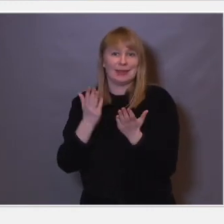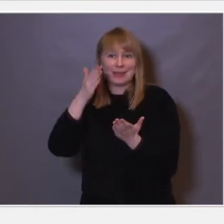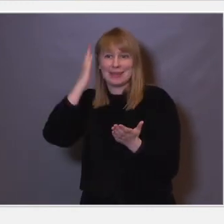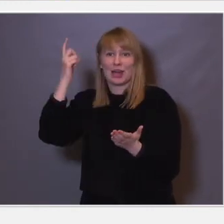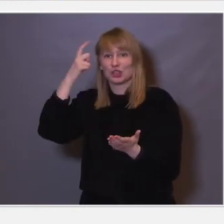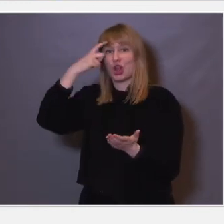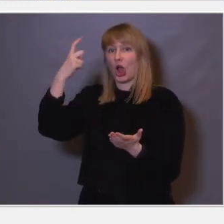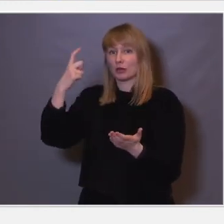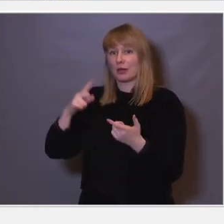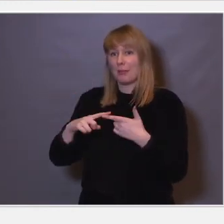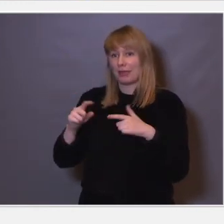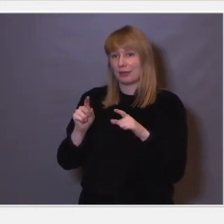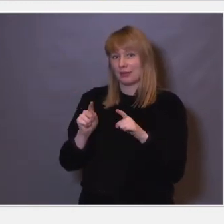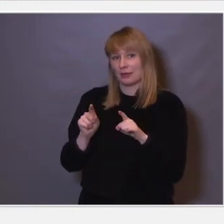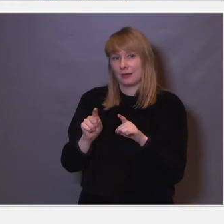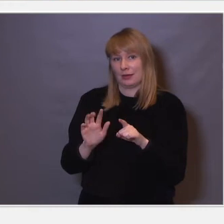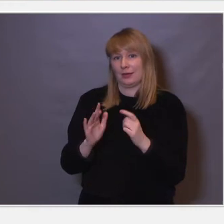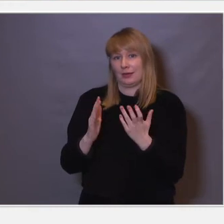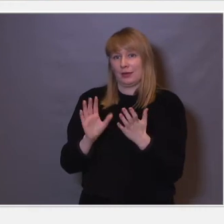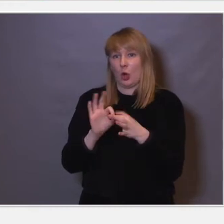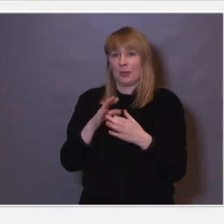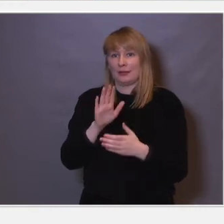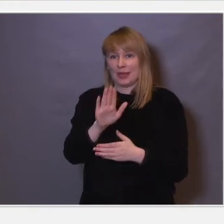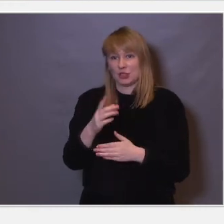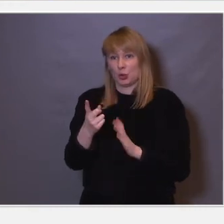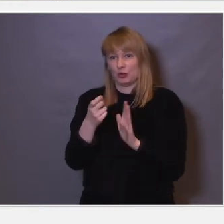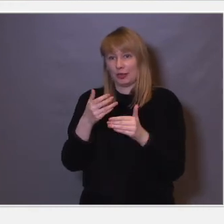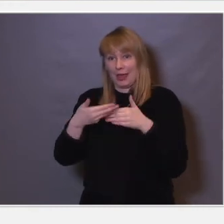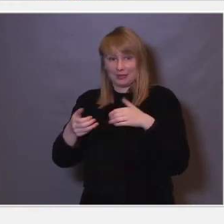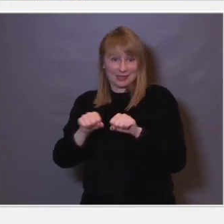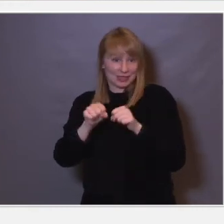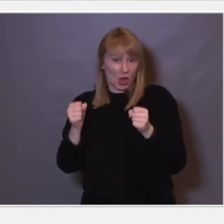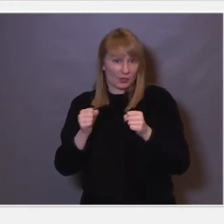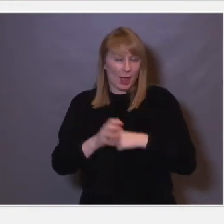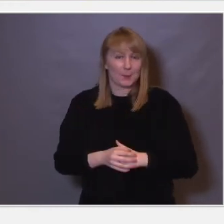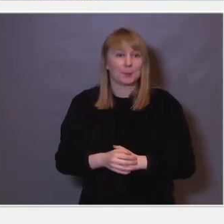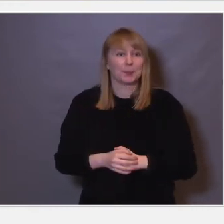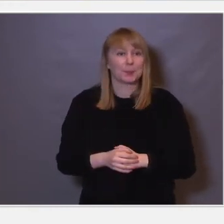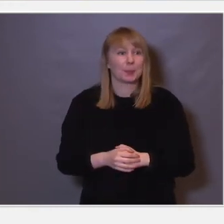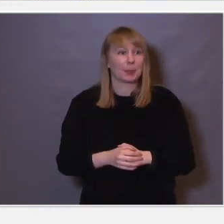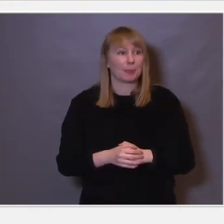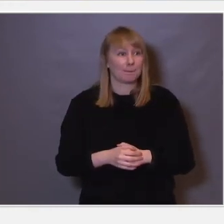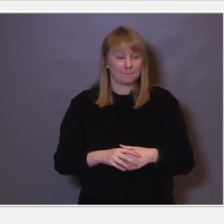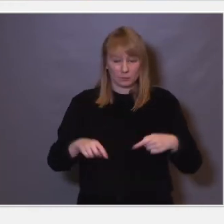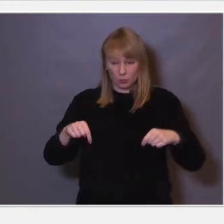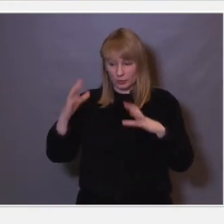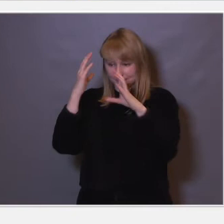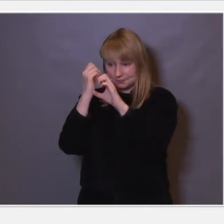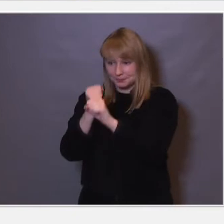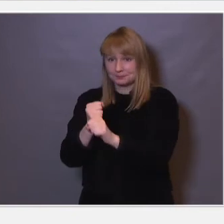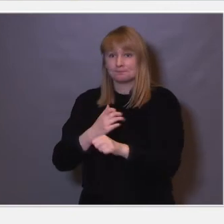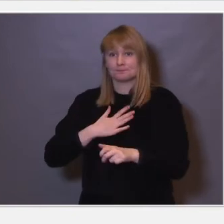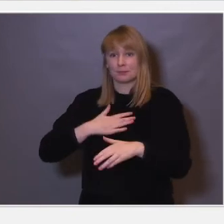alle sammen, altså i hvert fall sånn utfordringer etter skade. det man da prøver å konsentrere seg om nå, det er selvfølgelig å